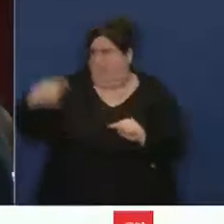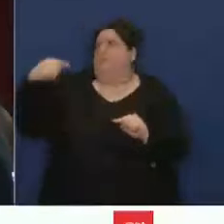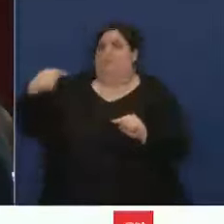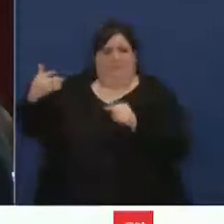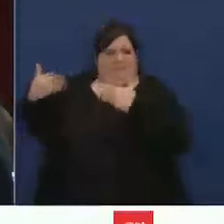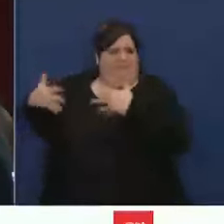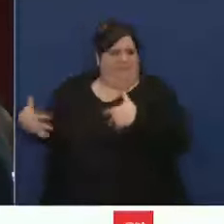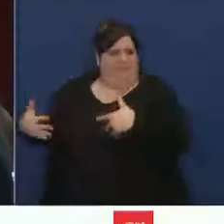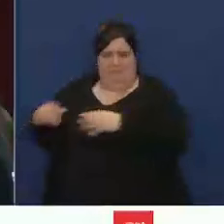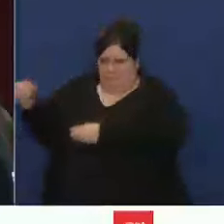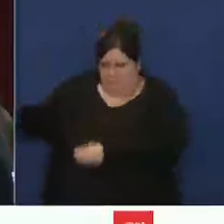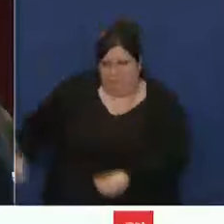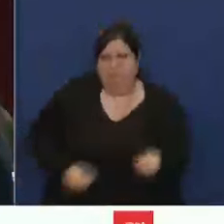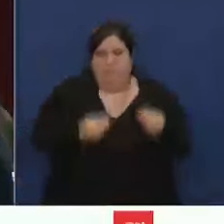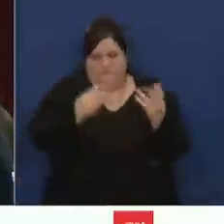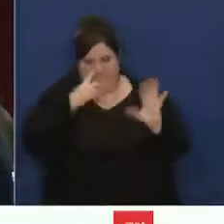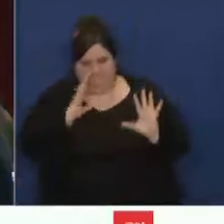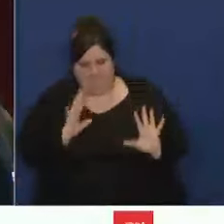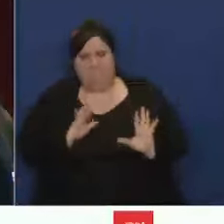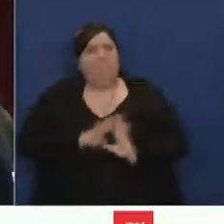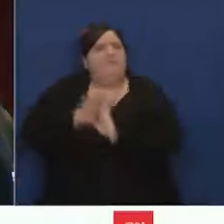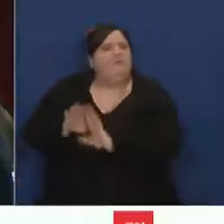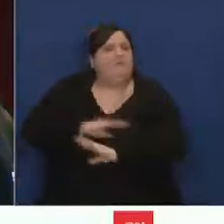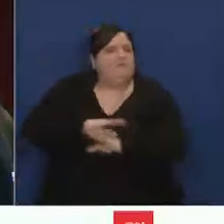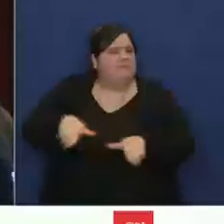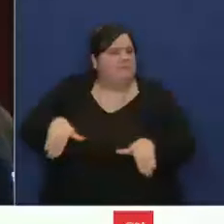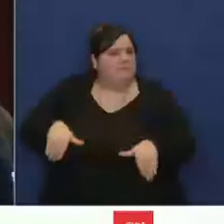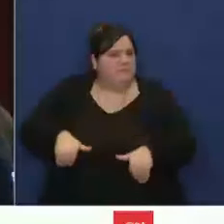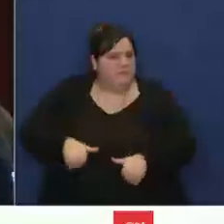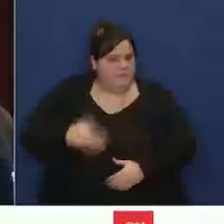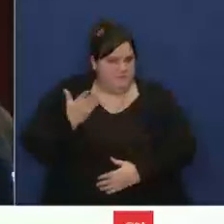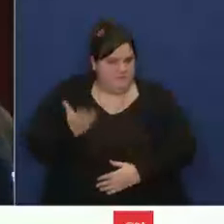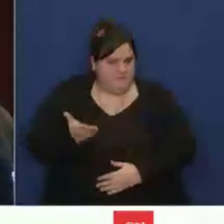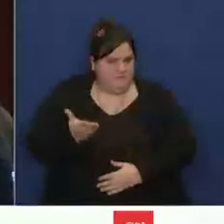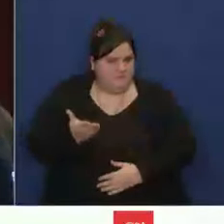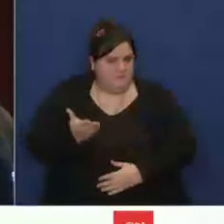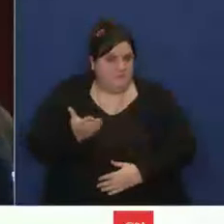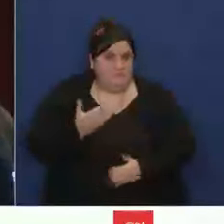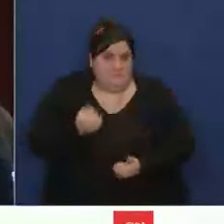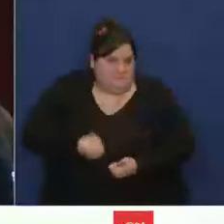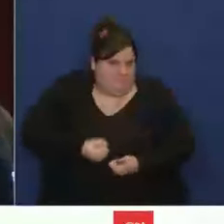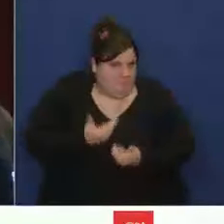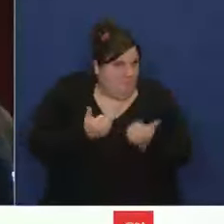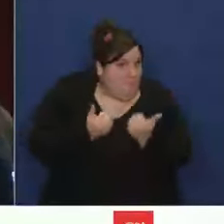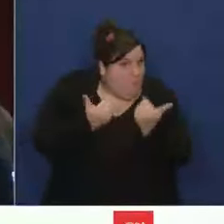matière. Dernier point que je voudrais proposer,